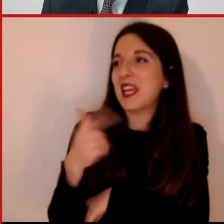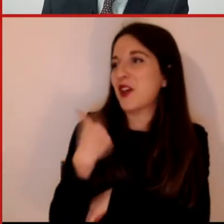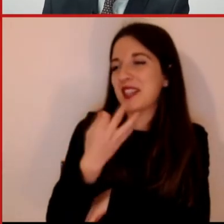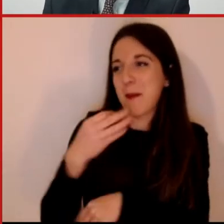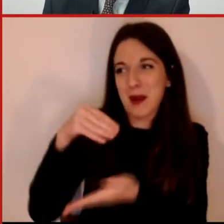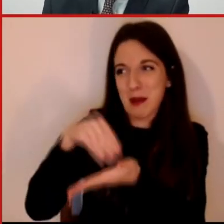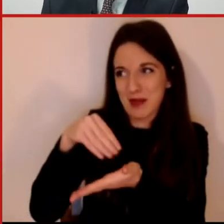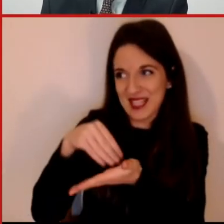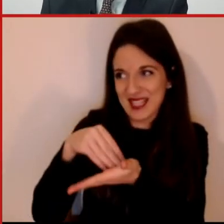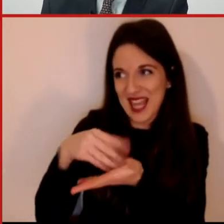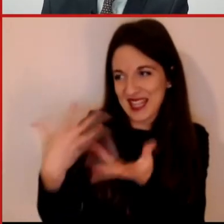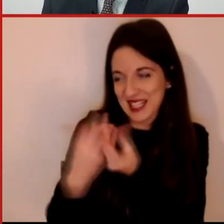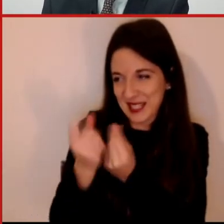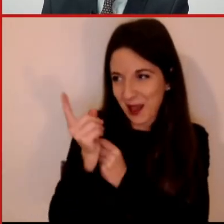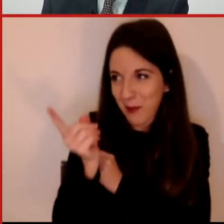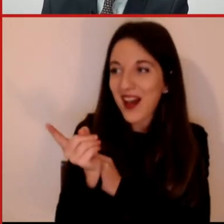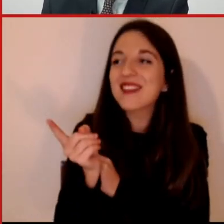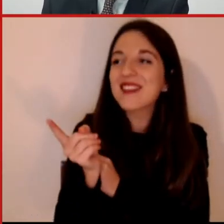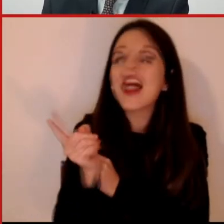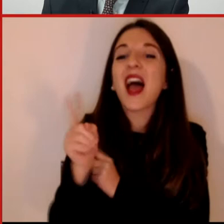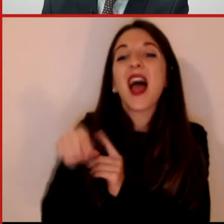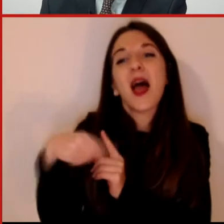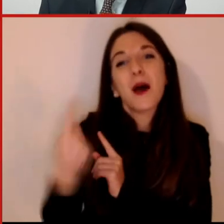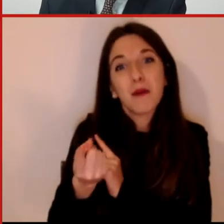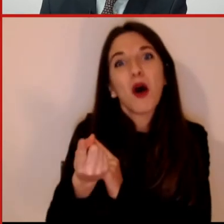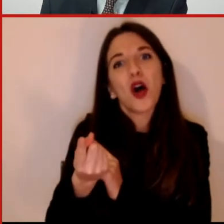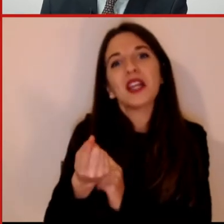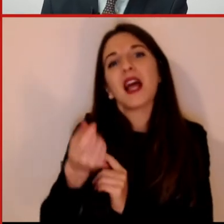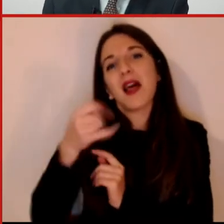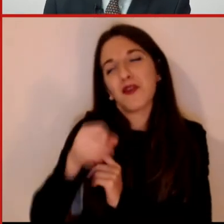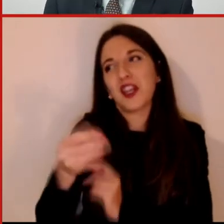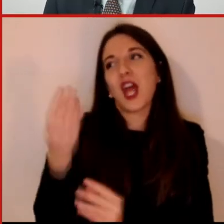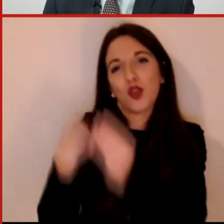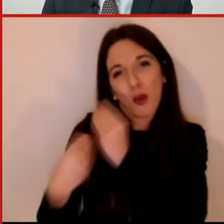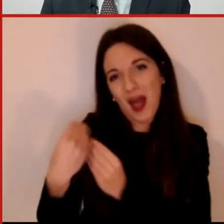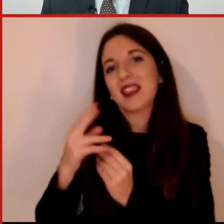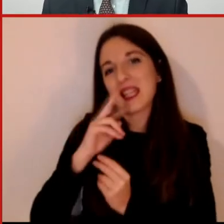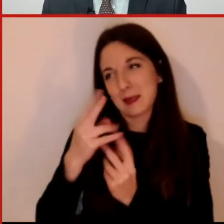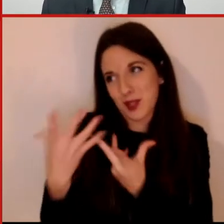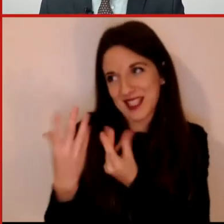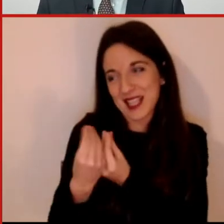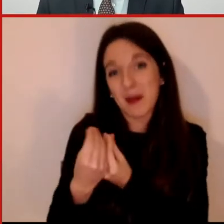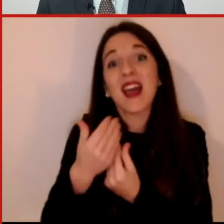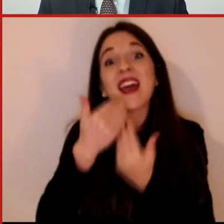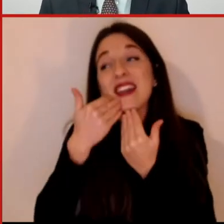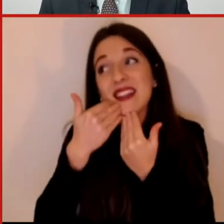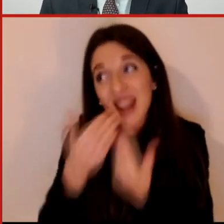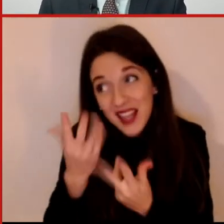prossimi 35 minuti e poi per la parte di domande e risposte. grazie ancora per essere qui con noi oggi da Boston.